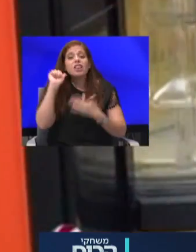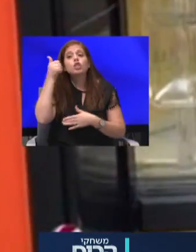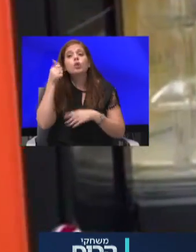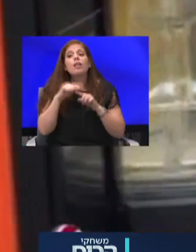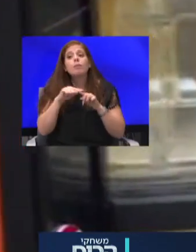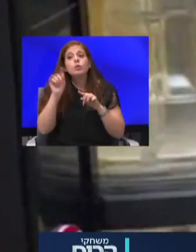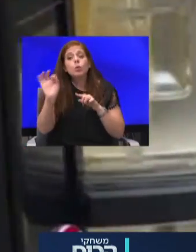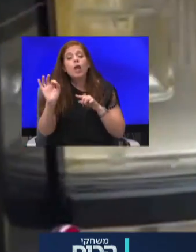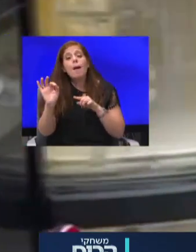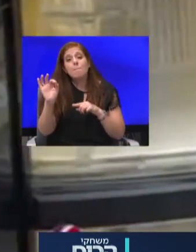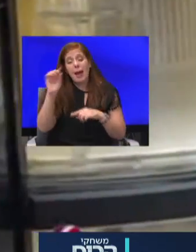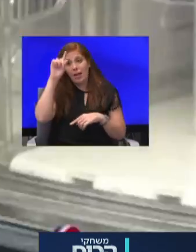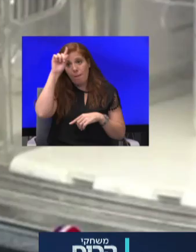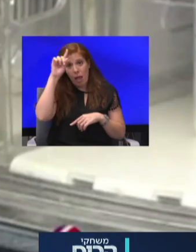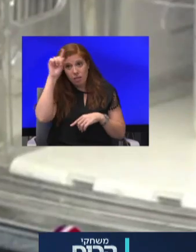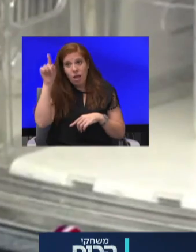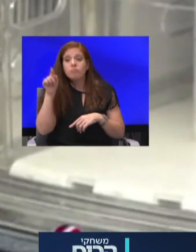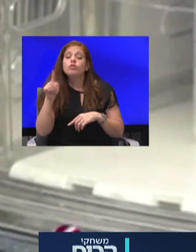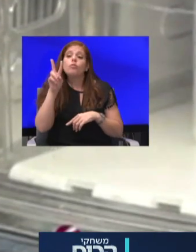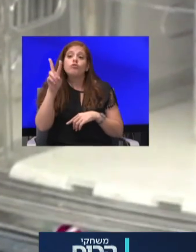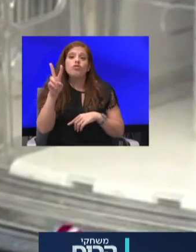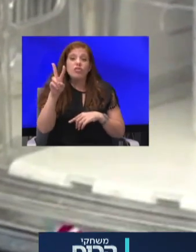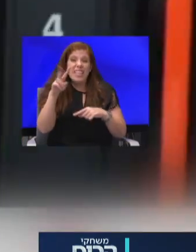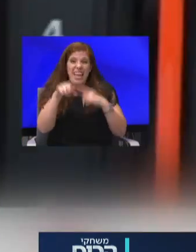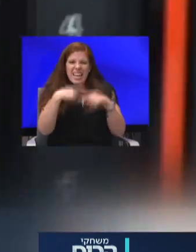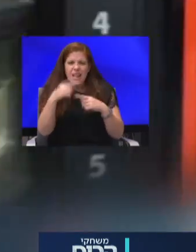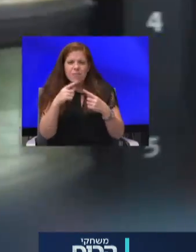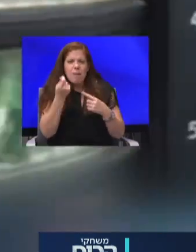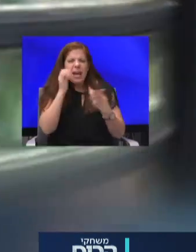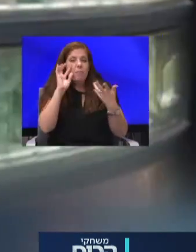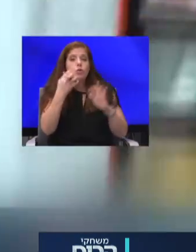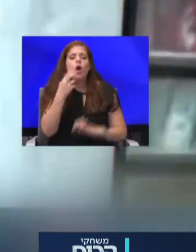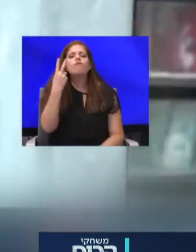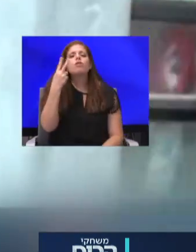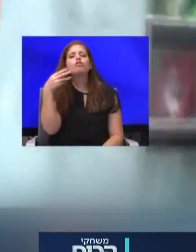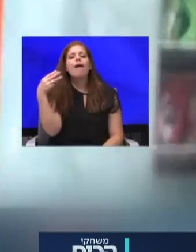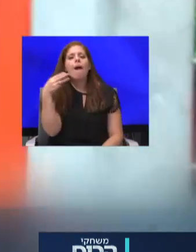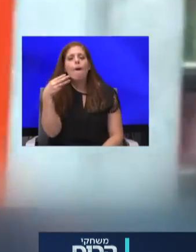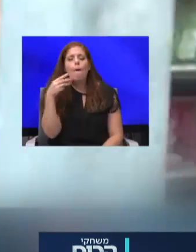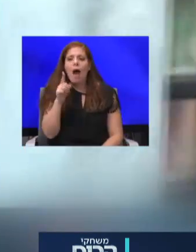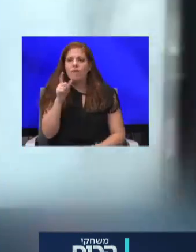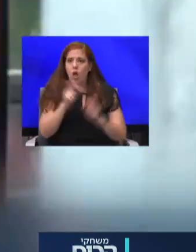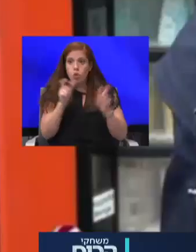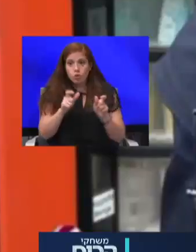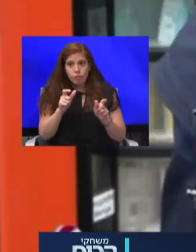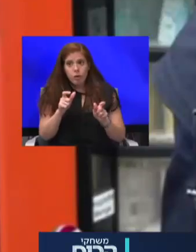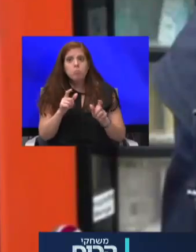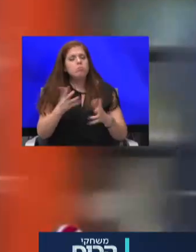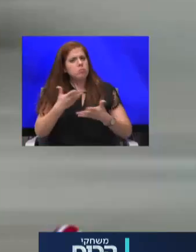שם שני גלילים נמכרים במחיר מופקע של שני אירו, אבל על התושבים זה דווקא משרה ביטחון.